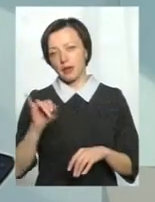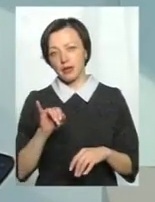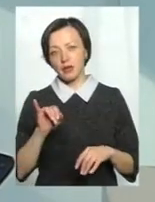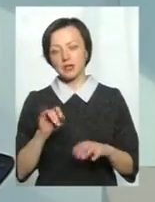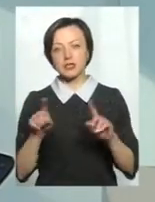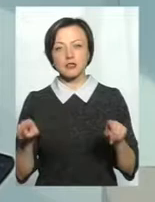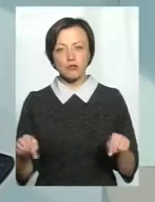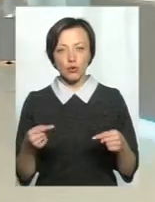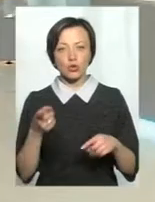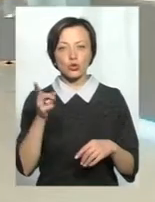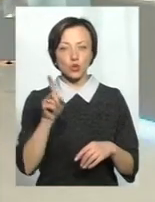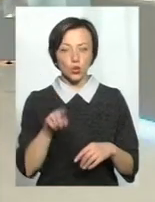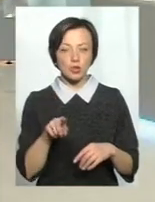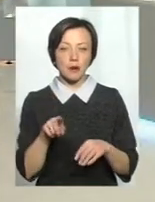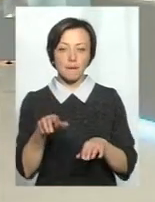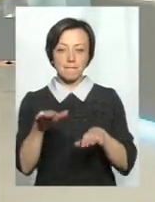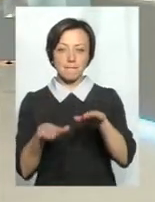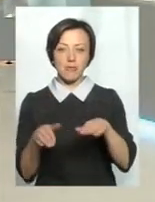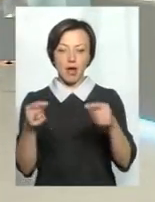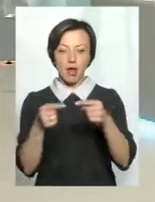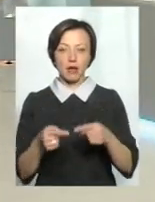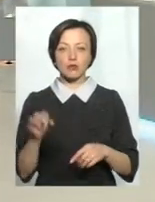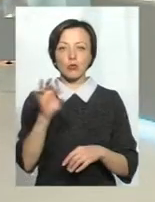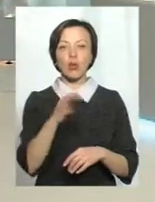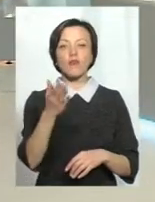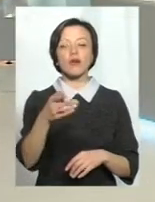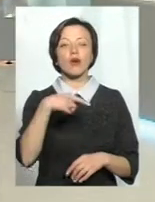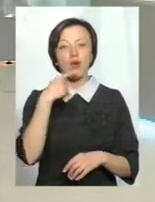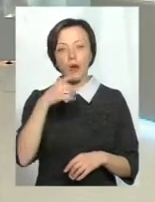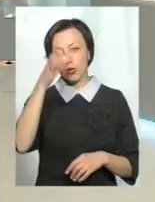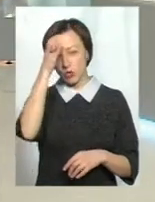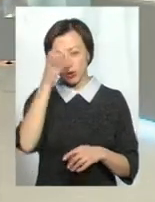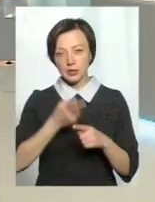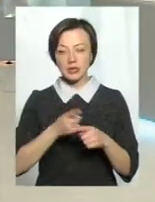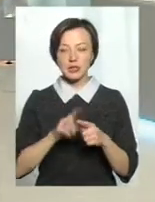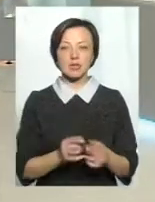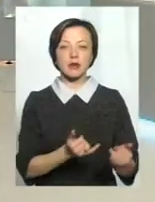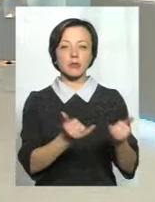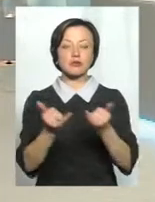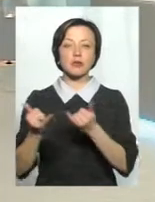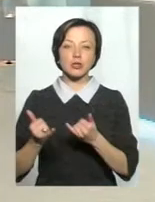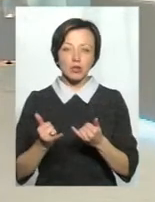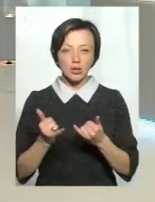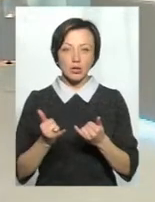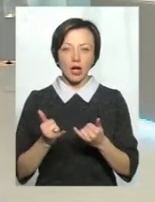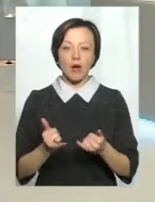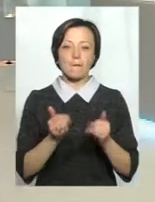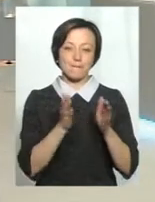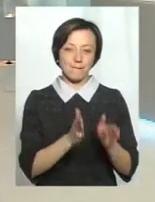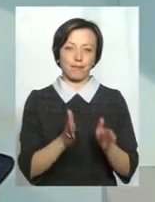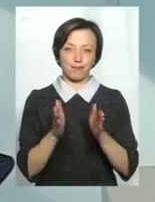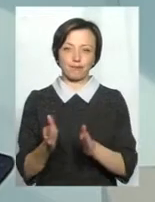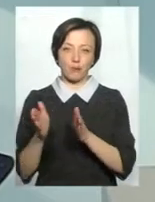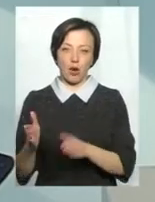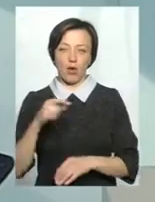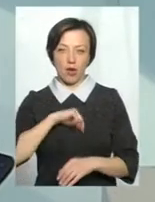Створюється той же баланс, про який ви говорили, а по-науковому це забезпечує гомеостаз, тобто